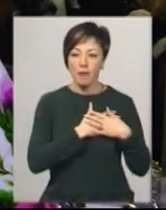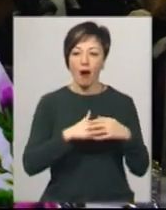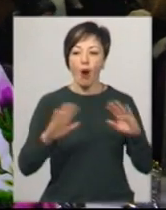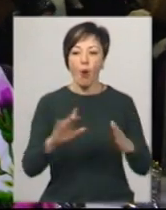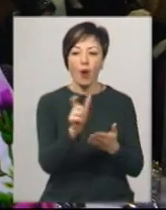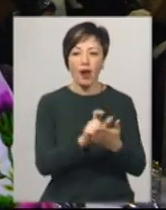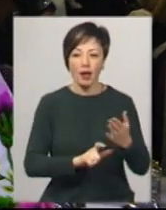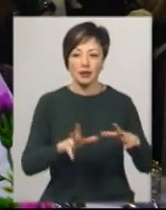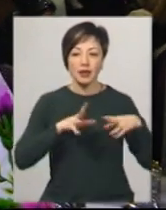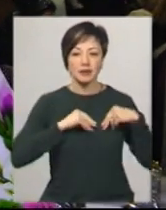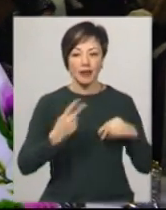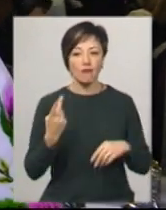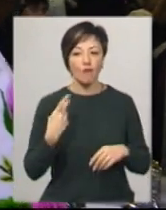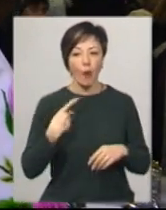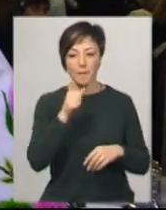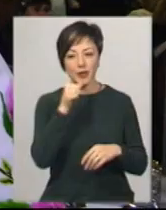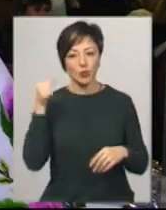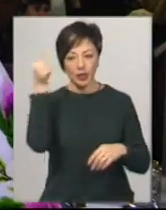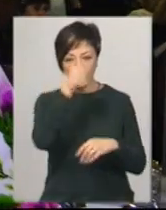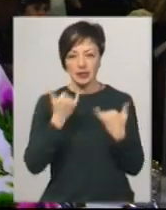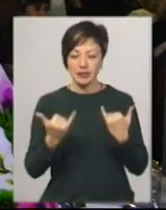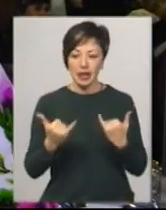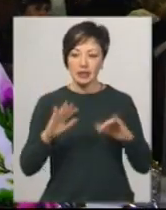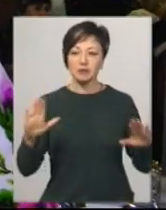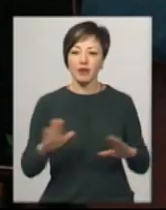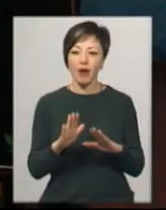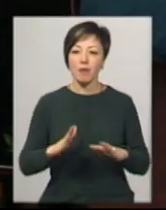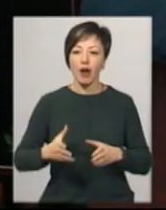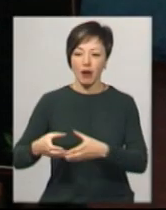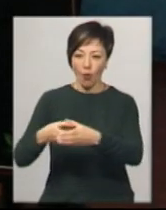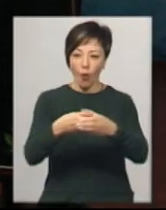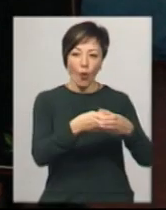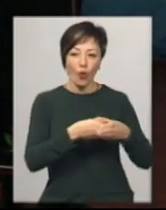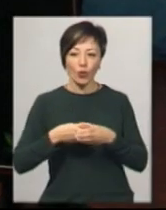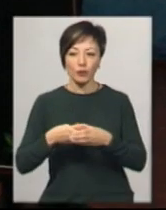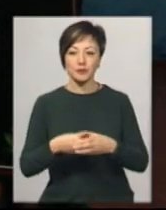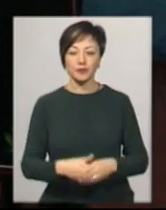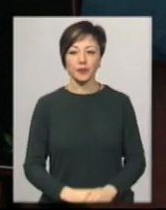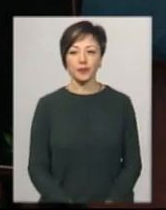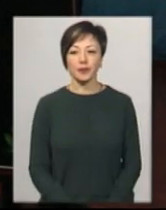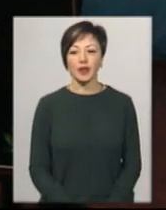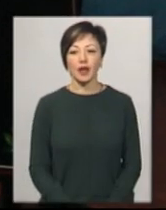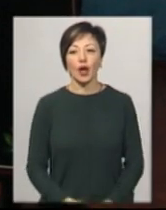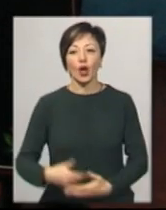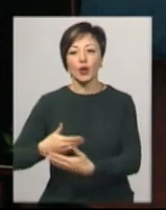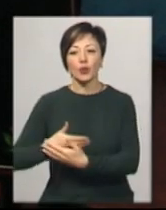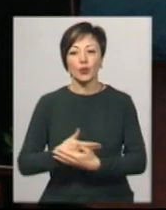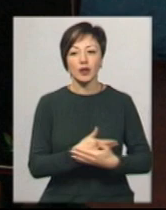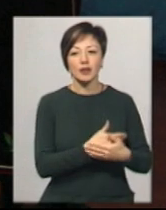Івановою співали тільки в двох минулий рік. Зараз ми співаємо хором». «Люлі, люлі,